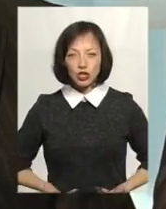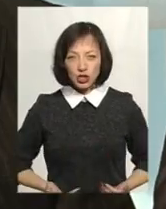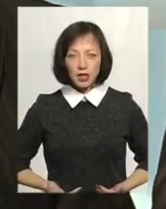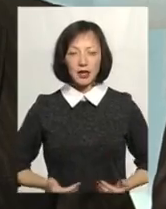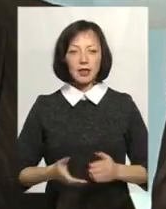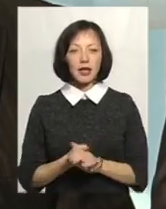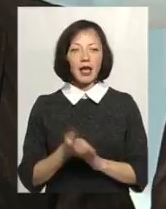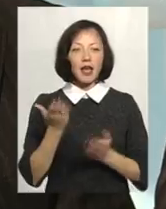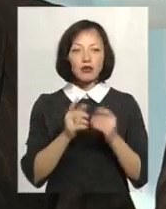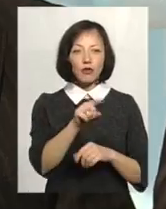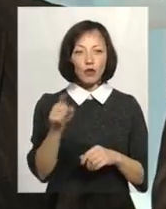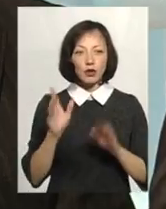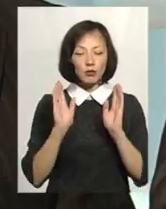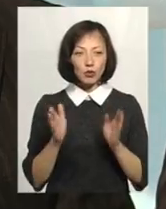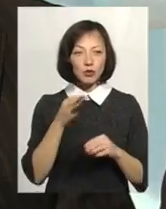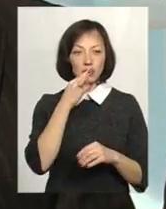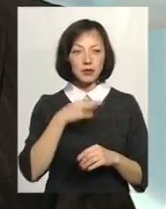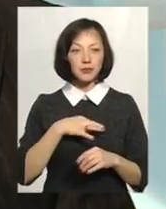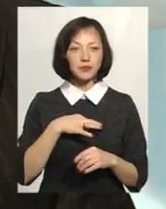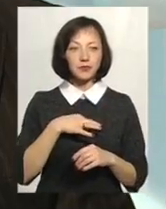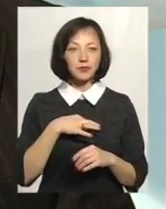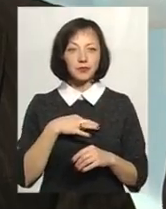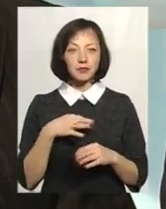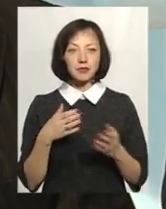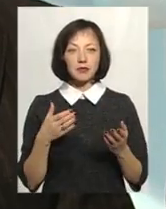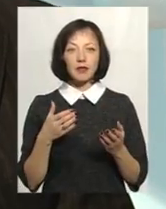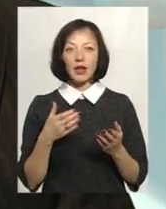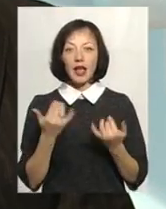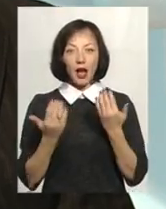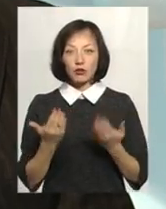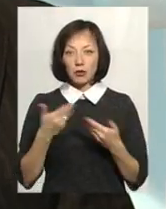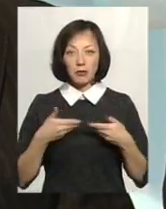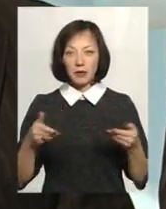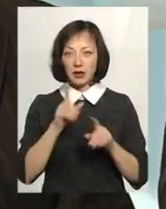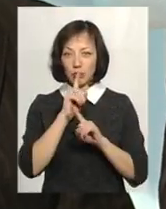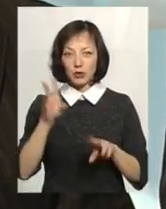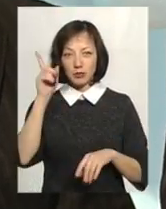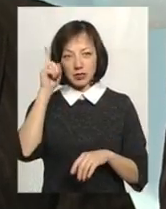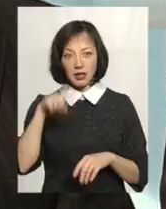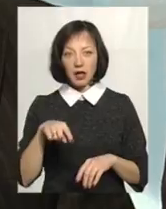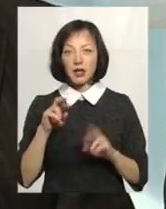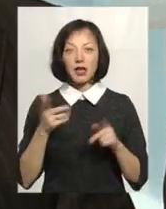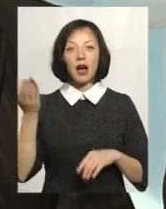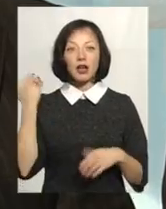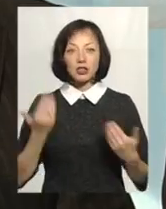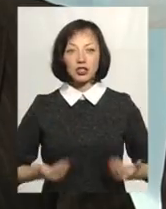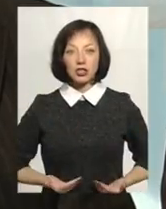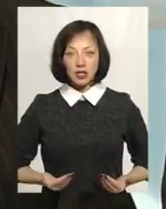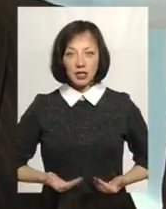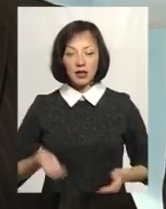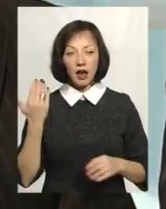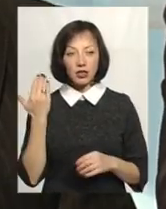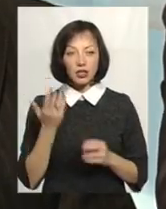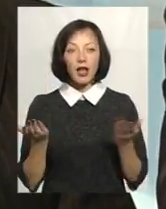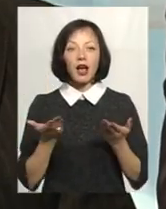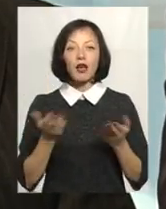якщо вони будуть, як вони мені кажуть, каже пан Андрій, якщо ми не будемо знати то, як жили там, тоді,